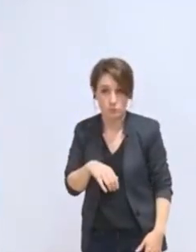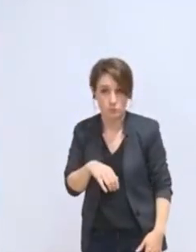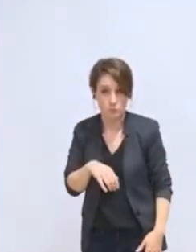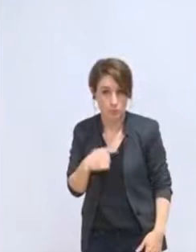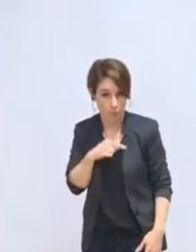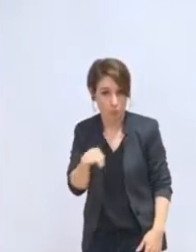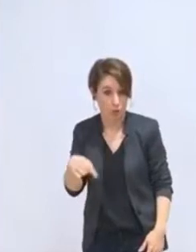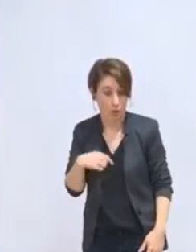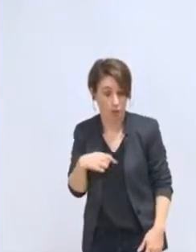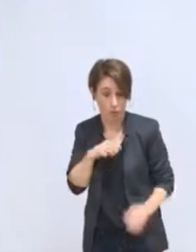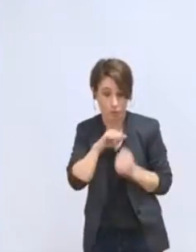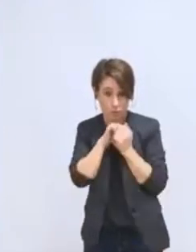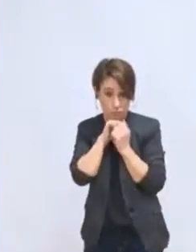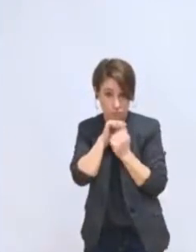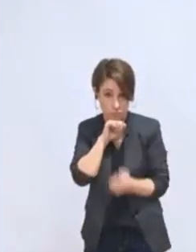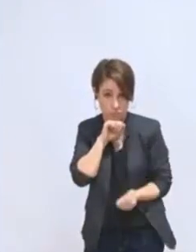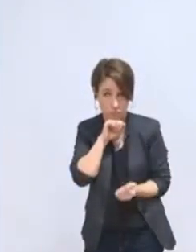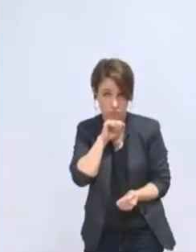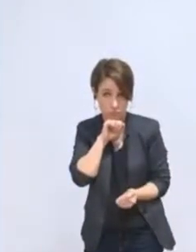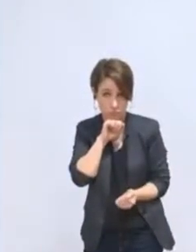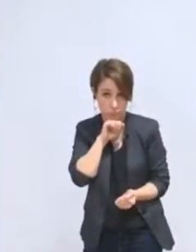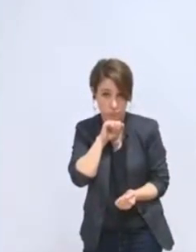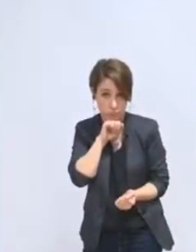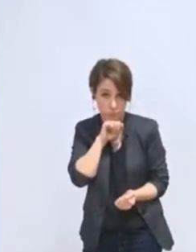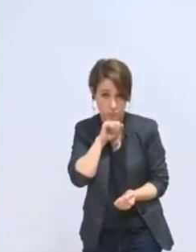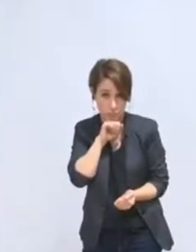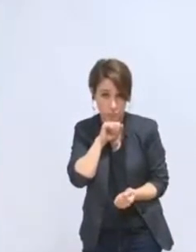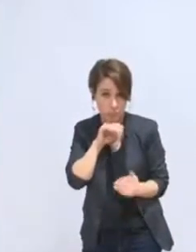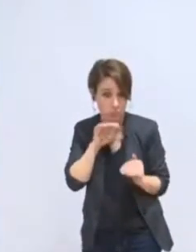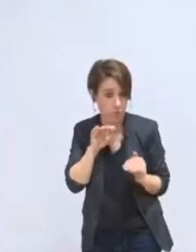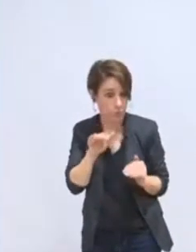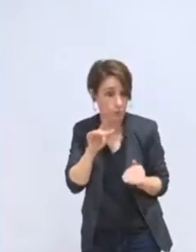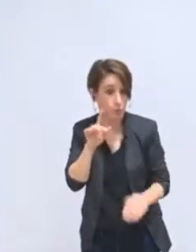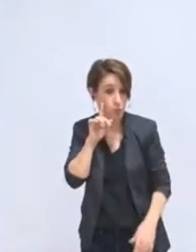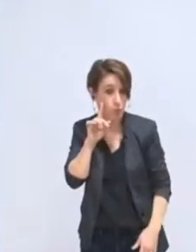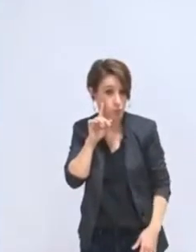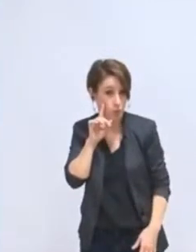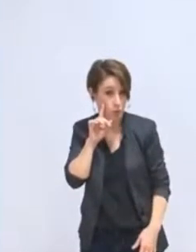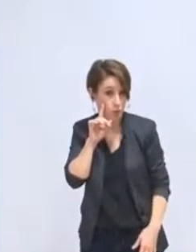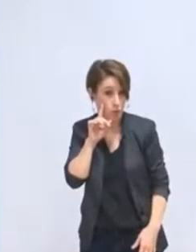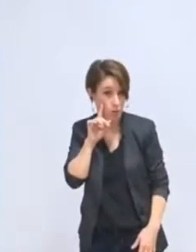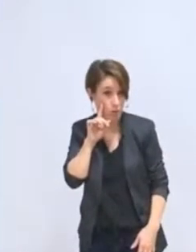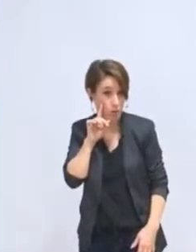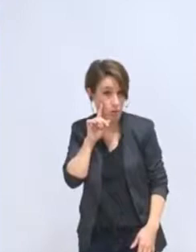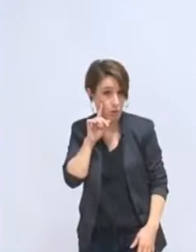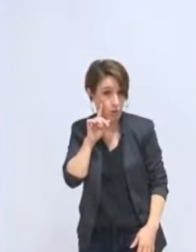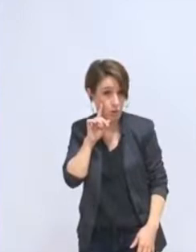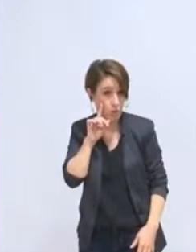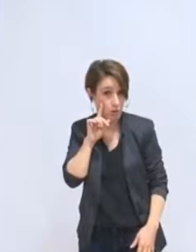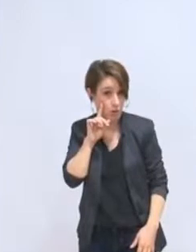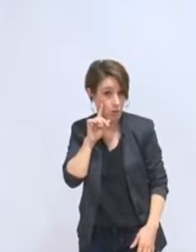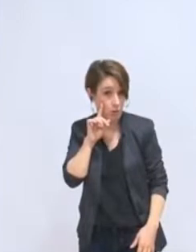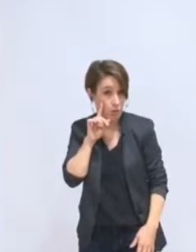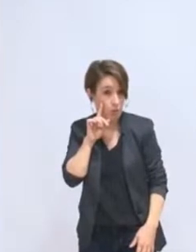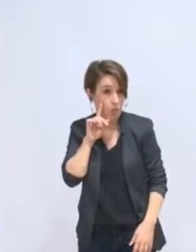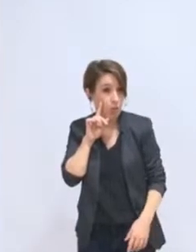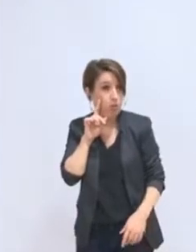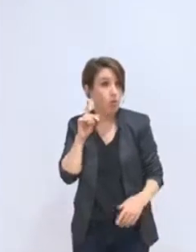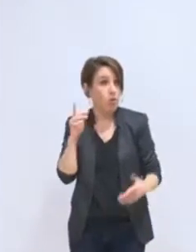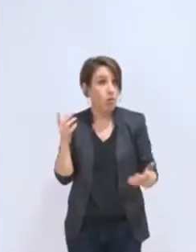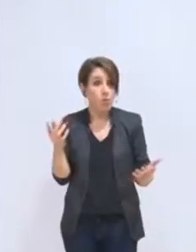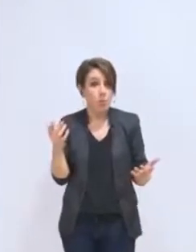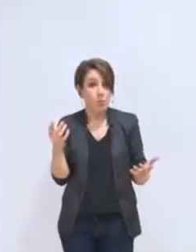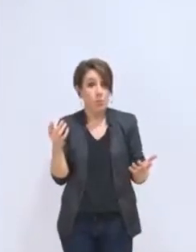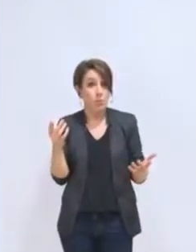nous, nous resterons cohérents, c'est que dans la même soirée, vous nous avez demandé, et nous l'avons fait parce que